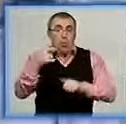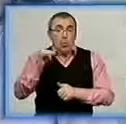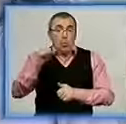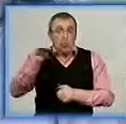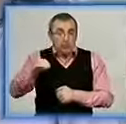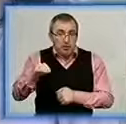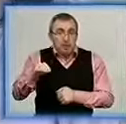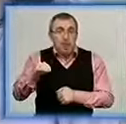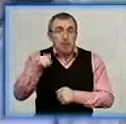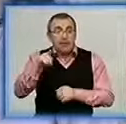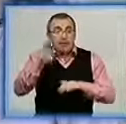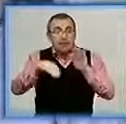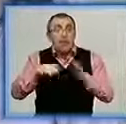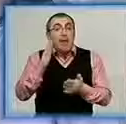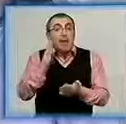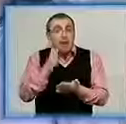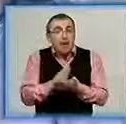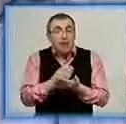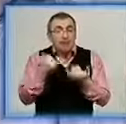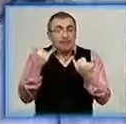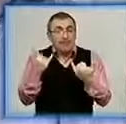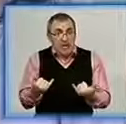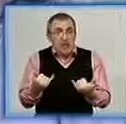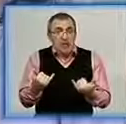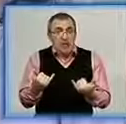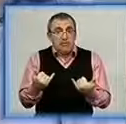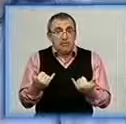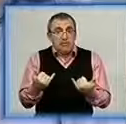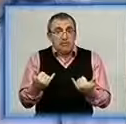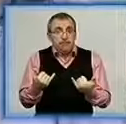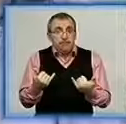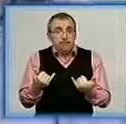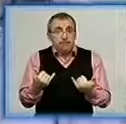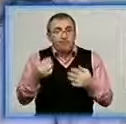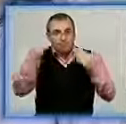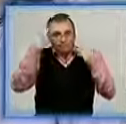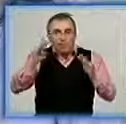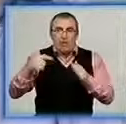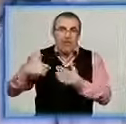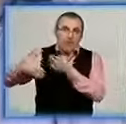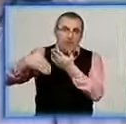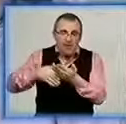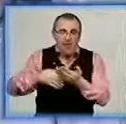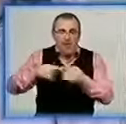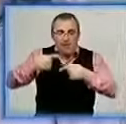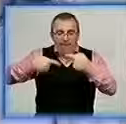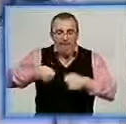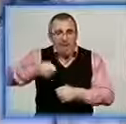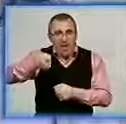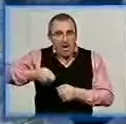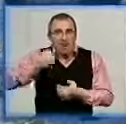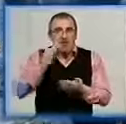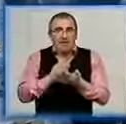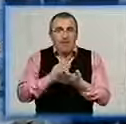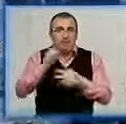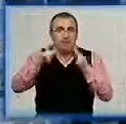ґрунтуємо тими засобами, які є зараз. Ну, прогрес нам цьому допомагає. І валіки є, і фарба досить швидко